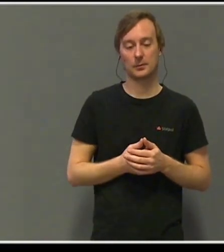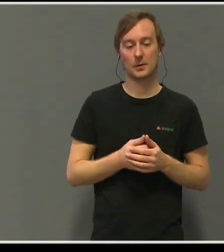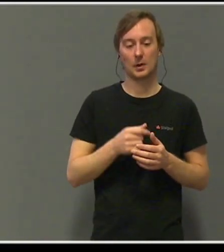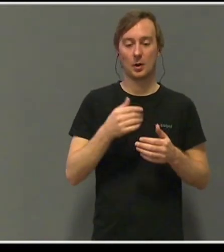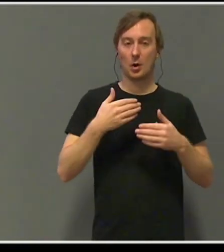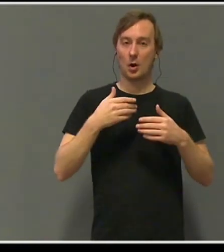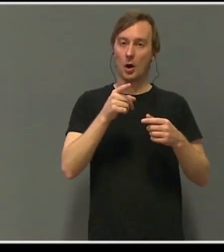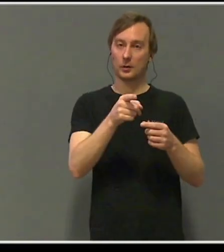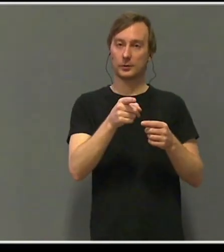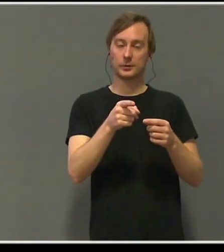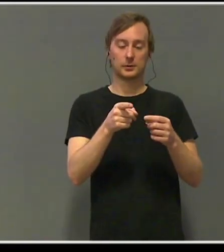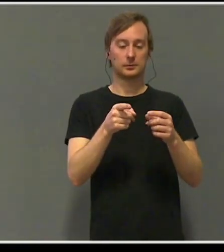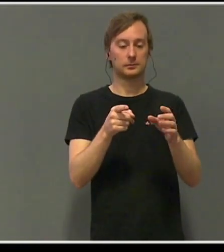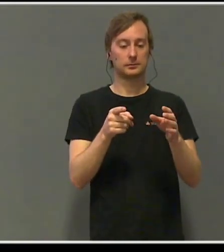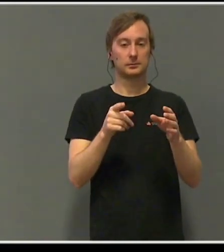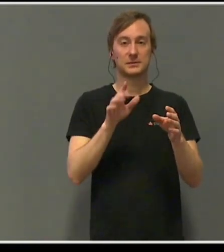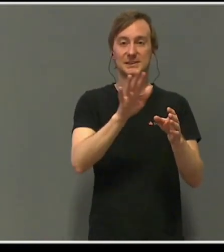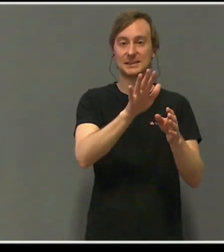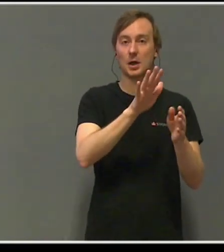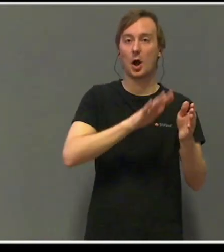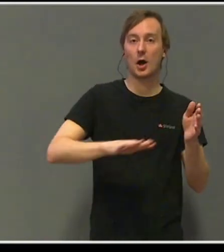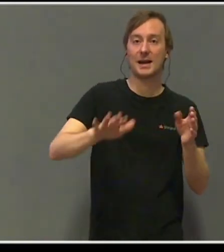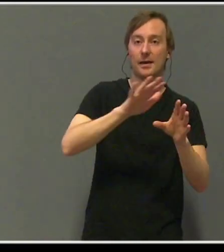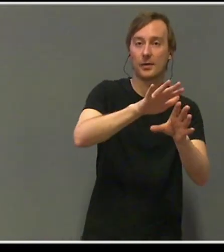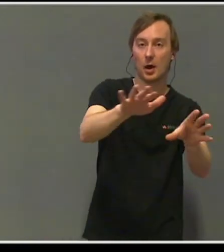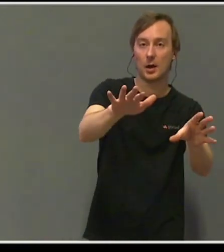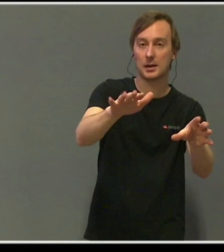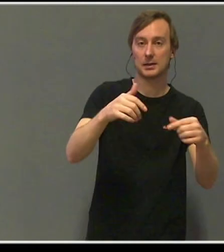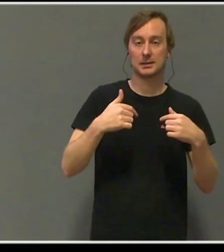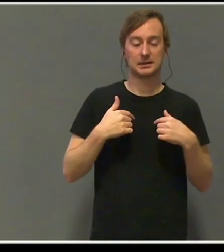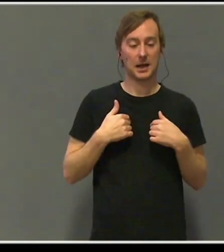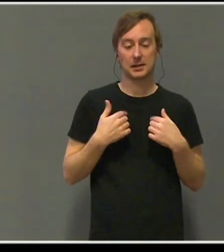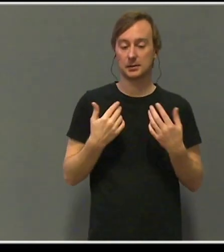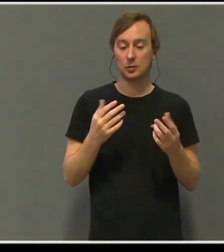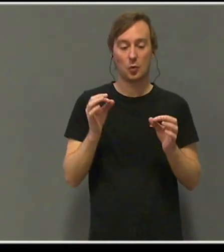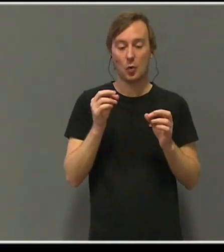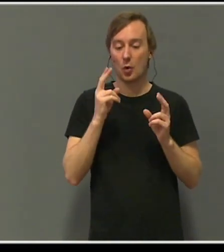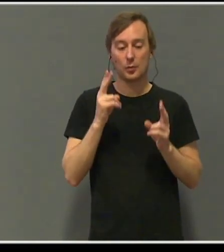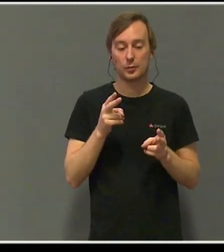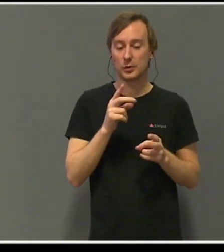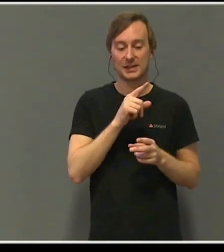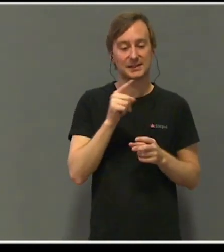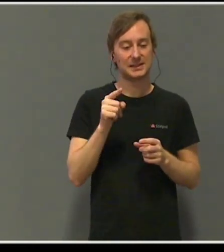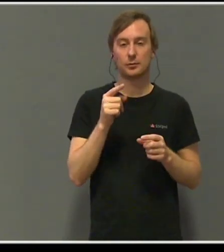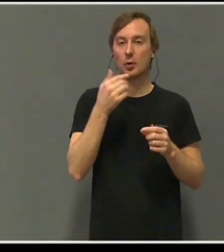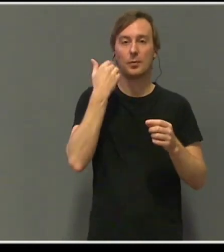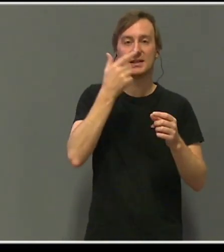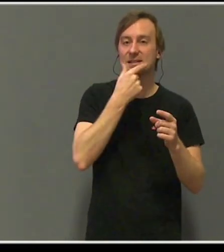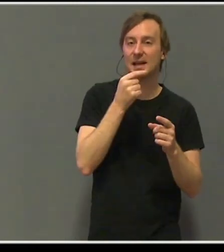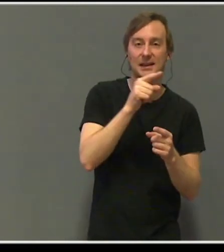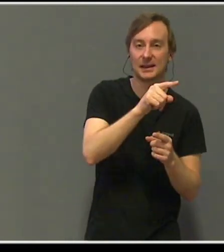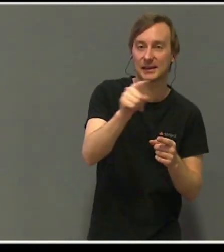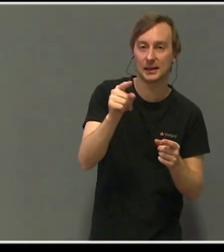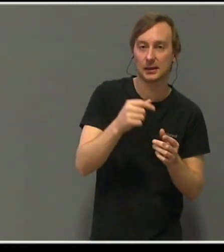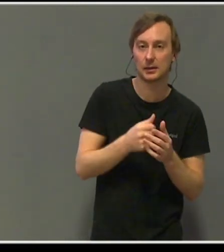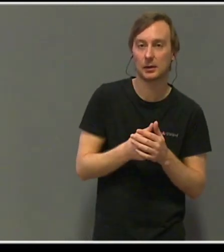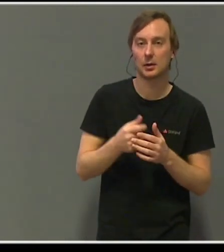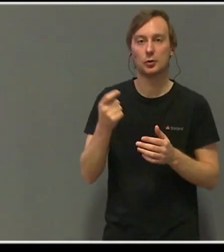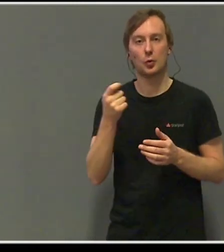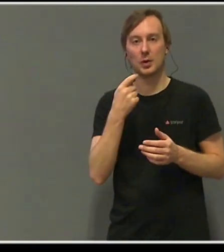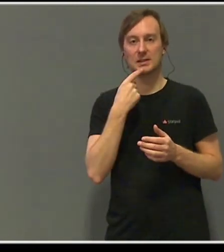Arenaer jeg ikke hadde brukt tid til å forstå. Angrer du på noe, har jeg ofte blitt spurt om etter at historien om Mats ble kjent.